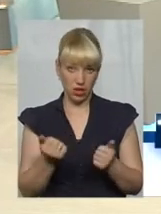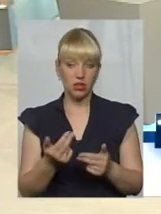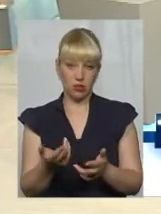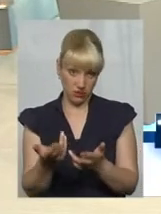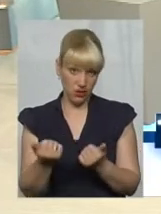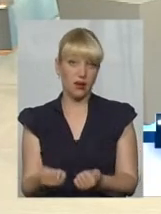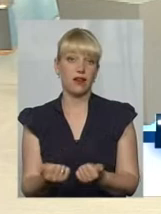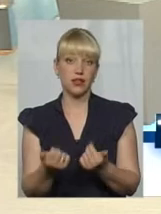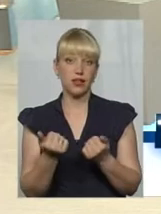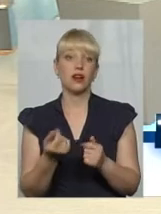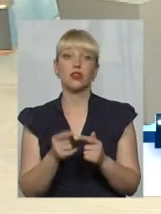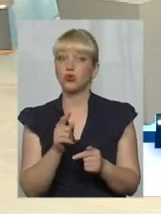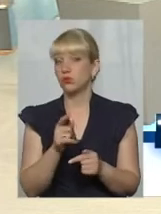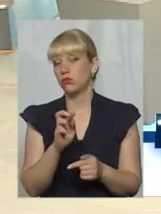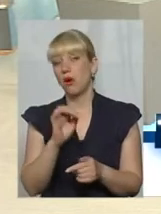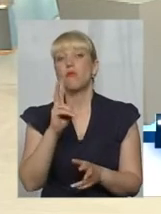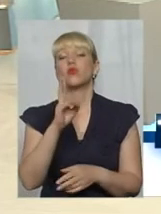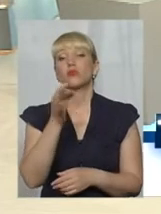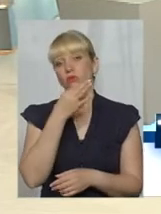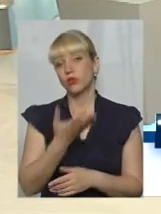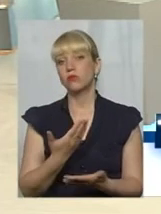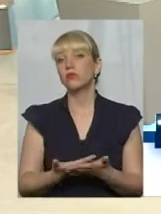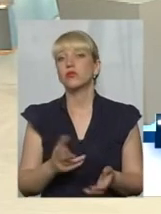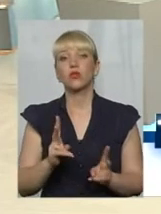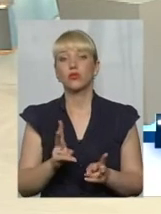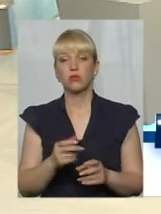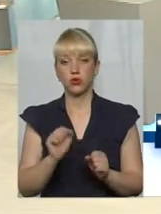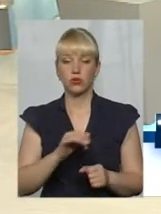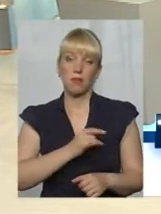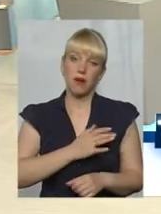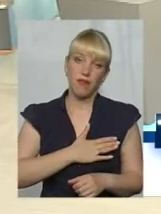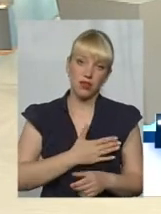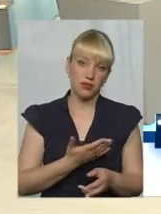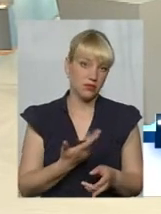чому ні? Можливо, комусь подобається, так? А можливо, хтось знайде приватника.